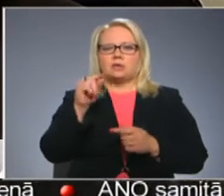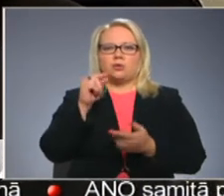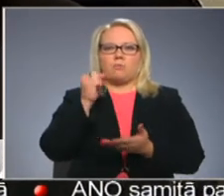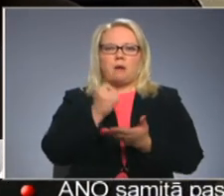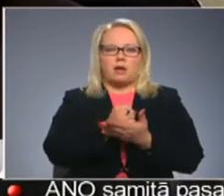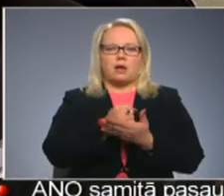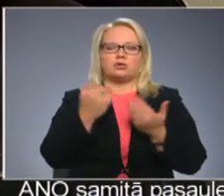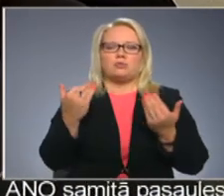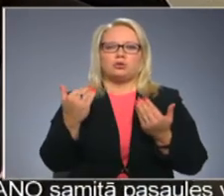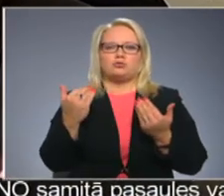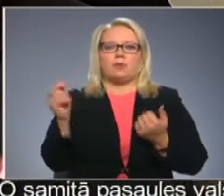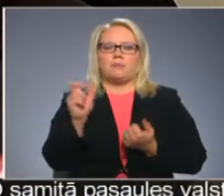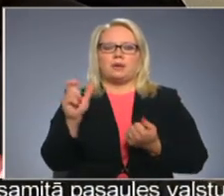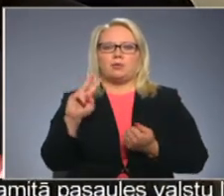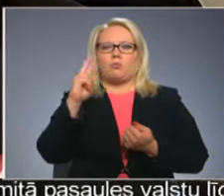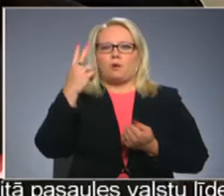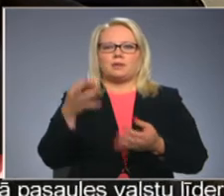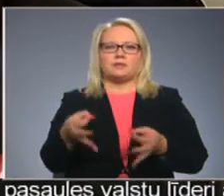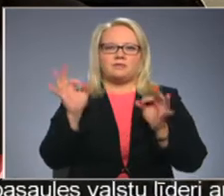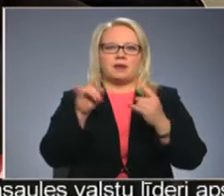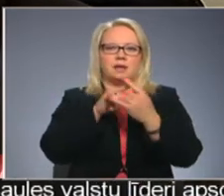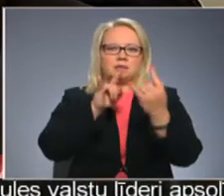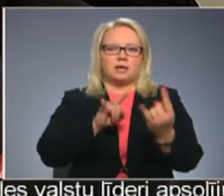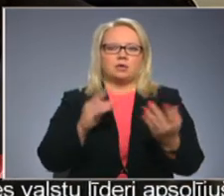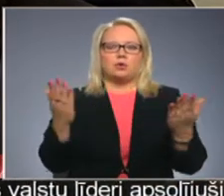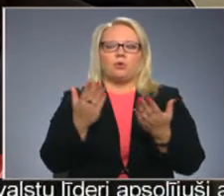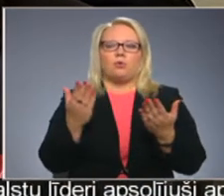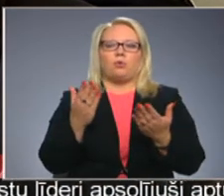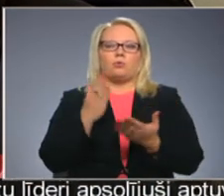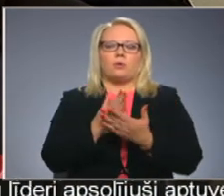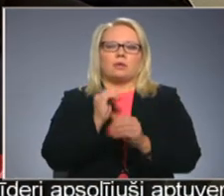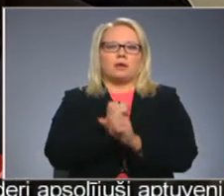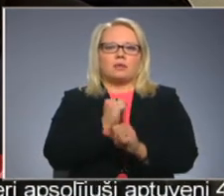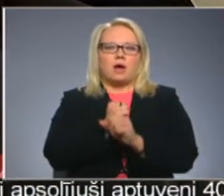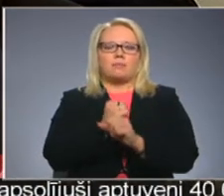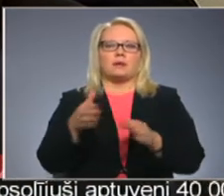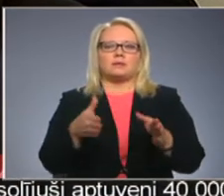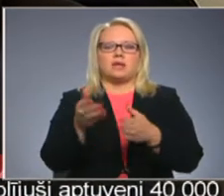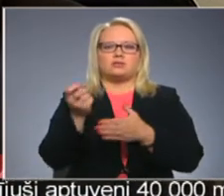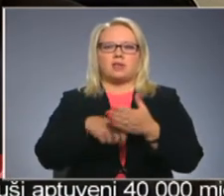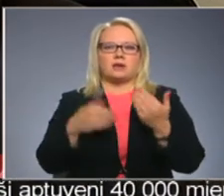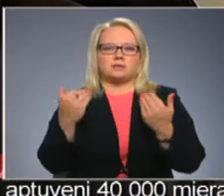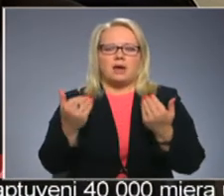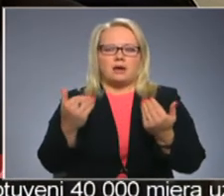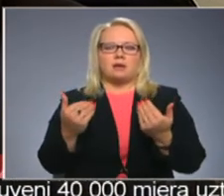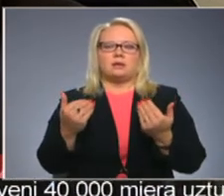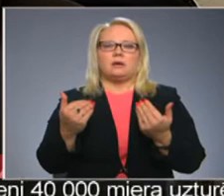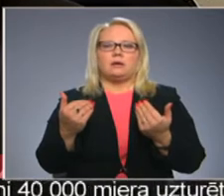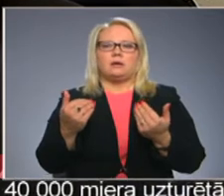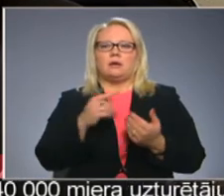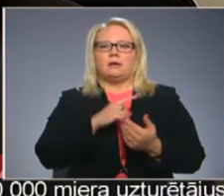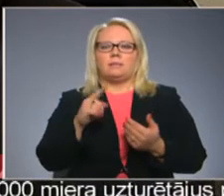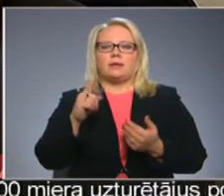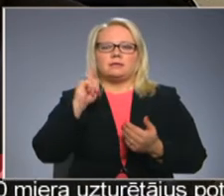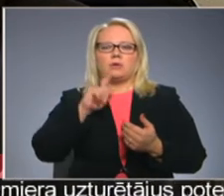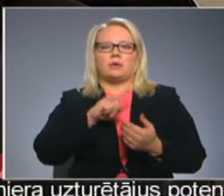Šobrīd ir otrs būtiski svarīgs tilts, kur notiek darbi ceļš slēgts pašlaik, bet līdz ziemai